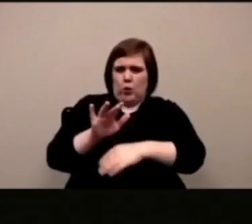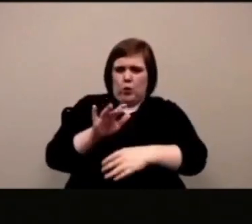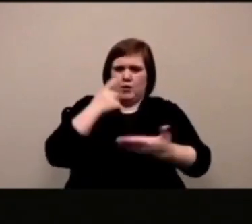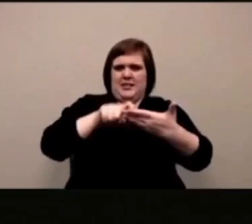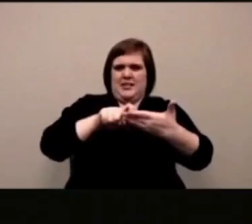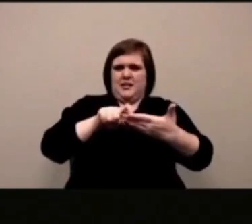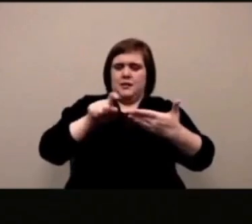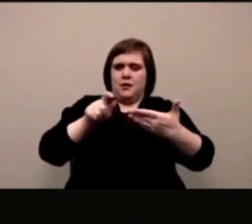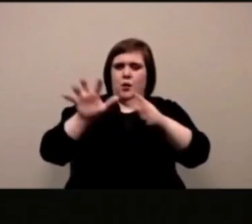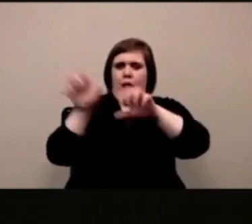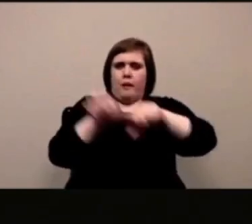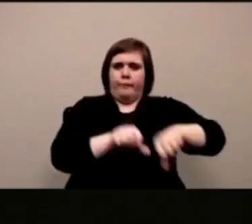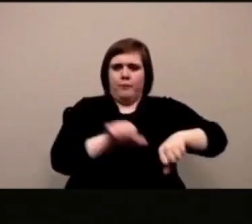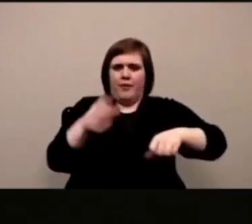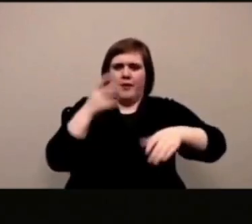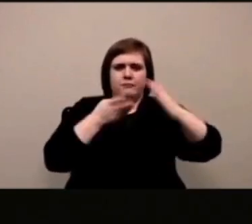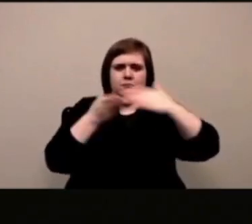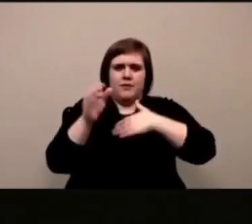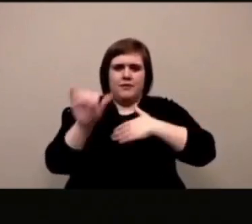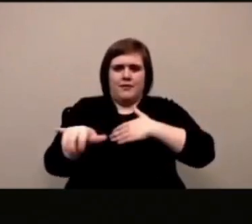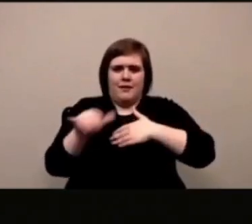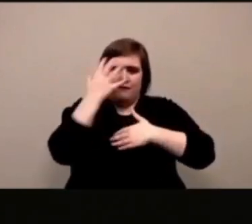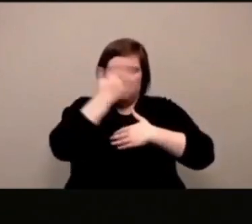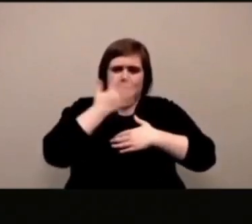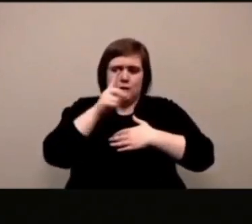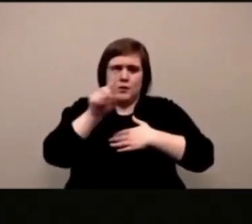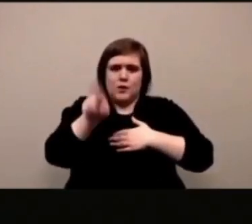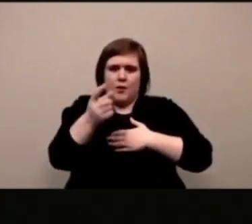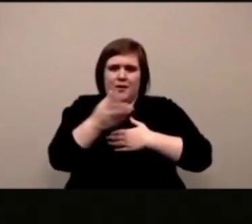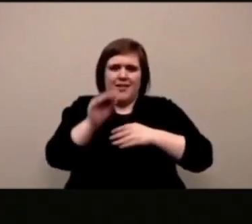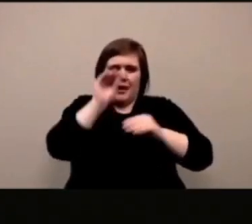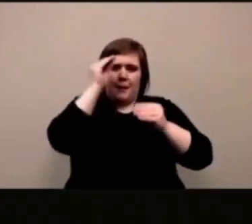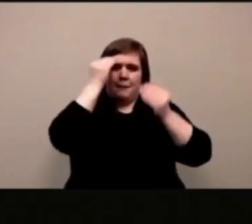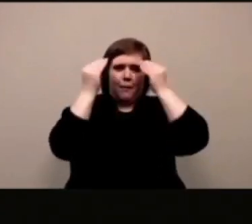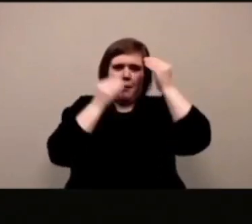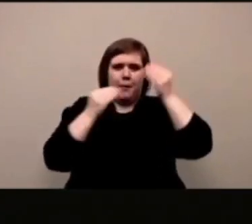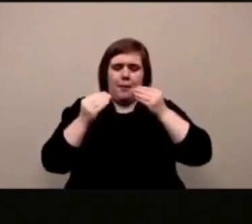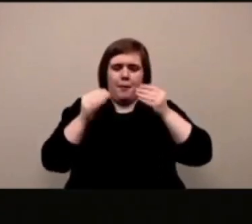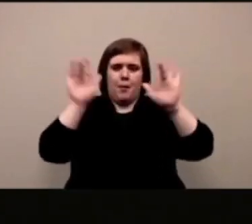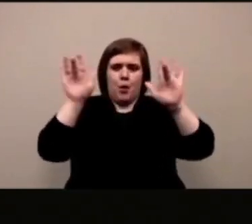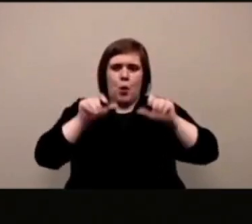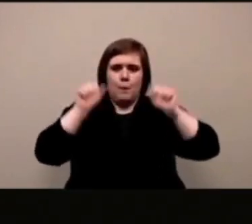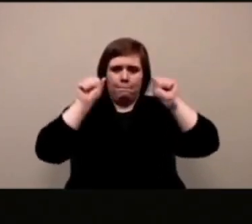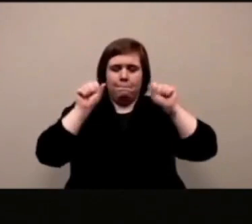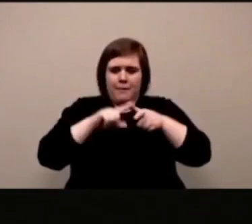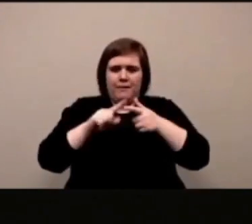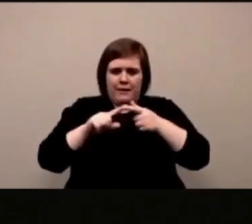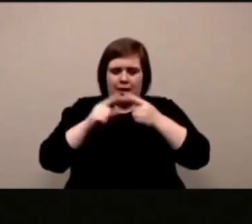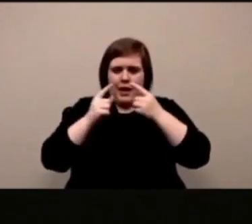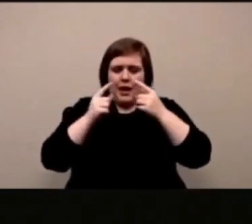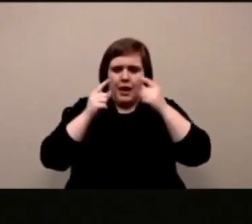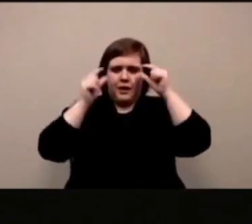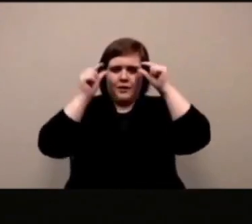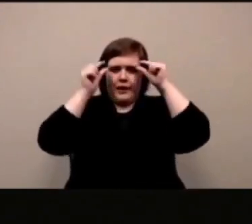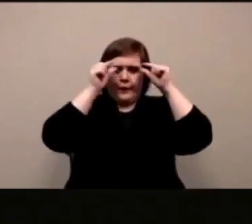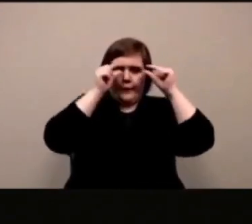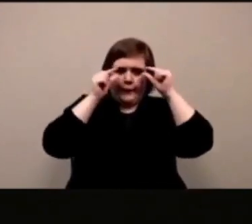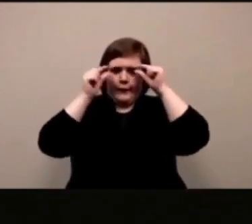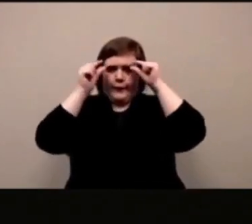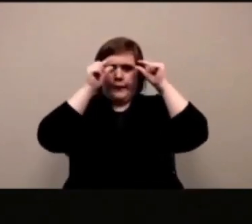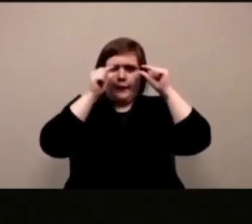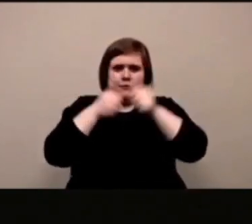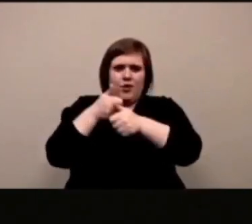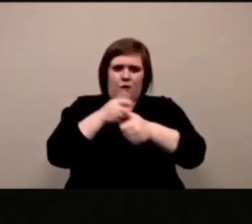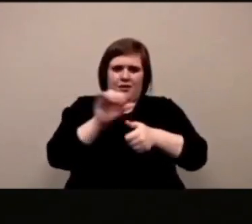mettere qualcosa sul viso appiccicare il viso e chiudere il mio viso e vedere se